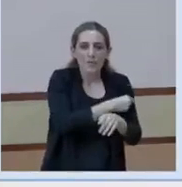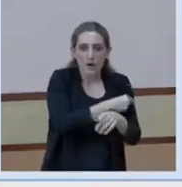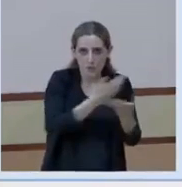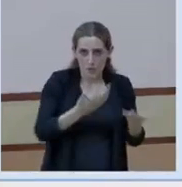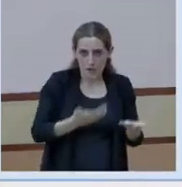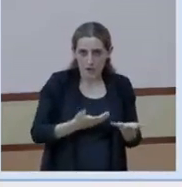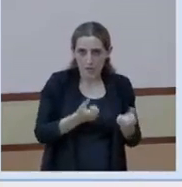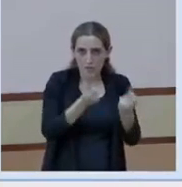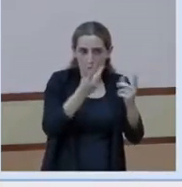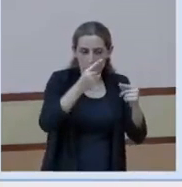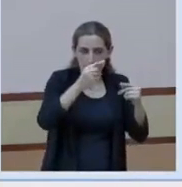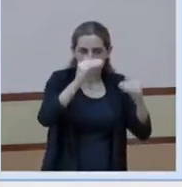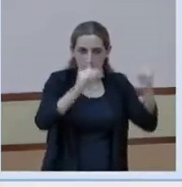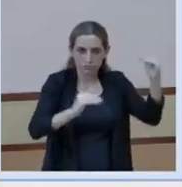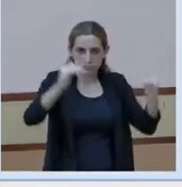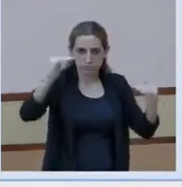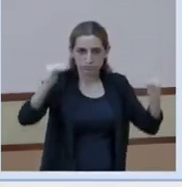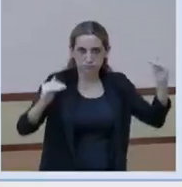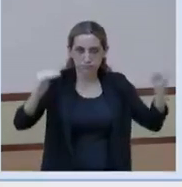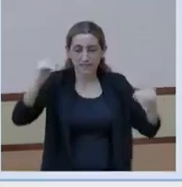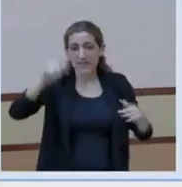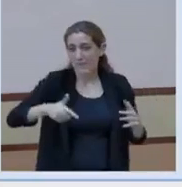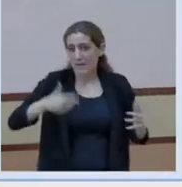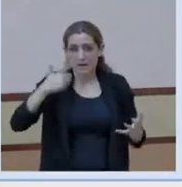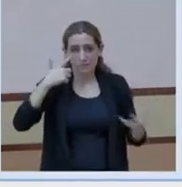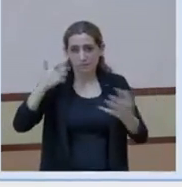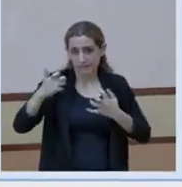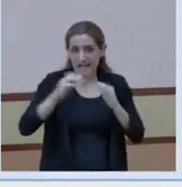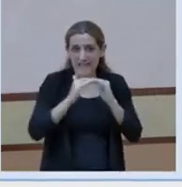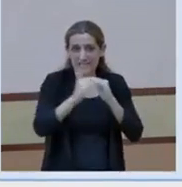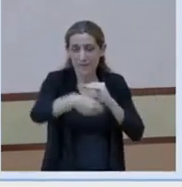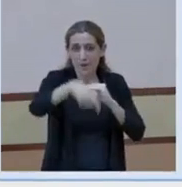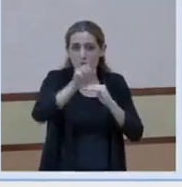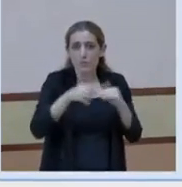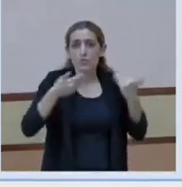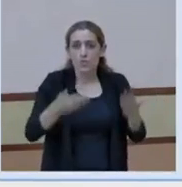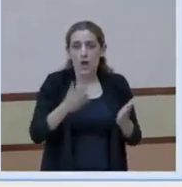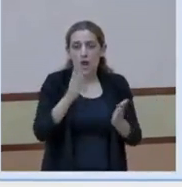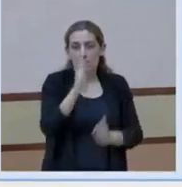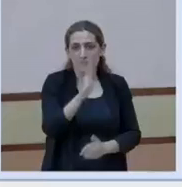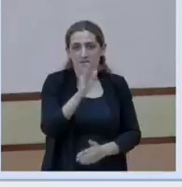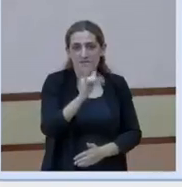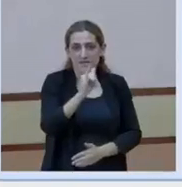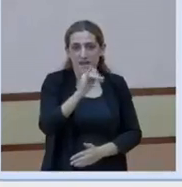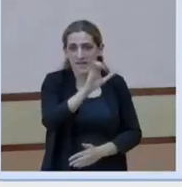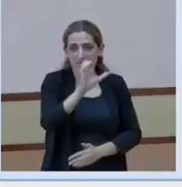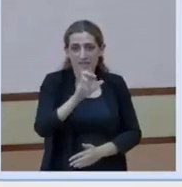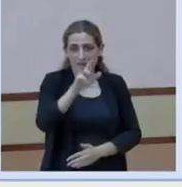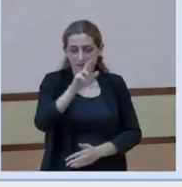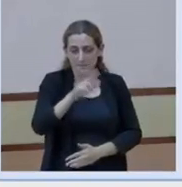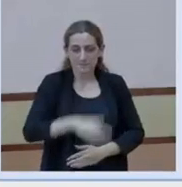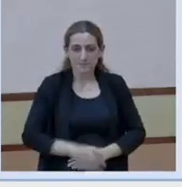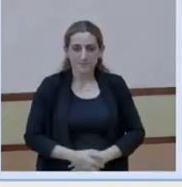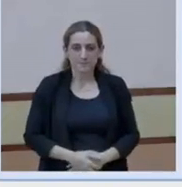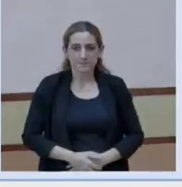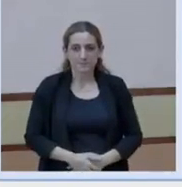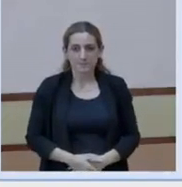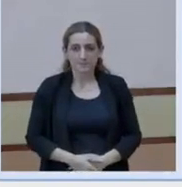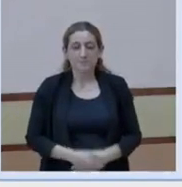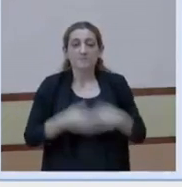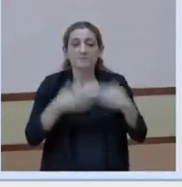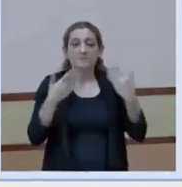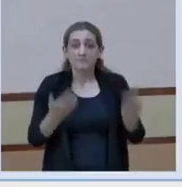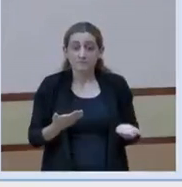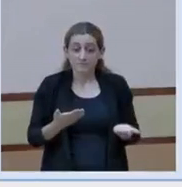veiem que la més estable és la de Pfizer. Llavors, en relació a aquestes, quantes